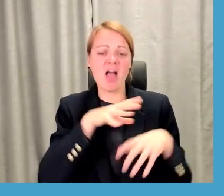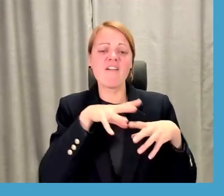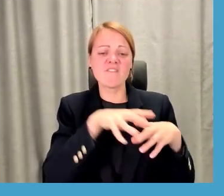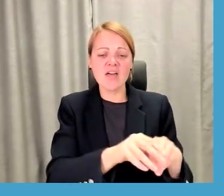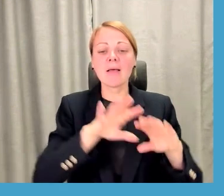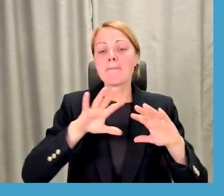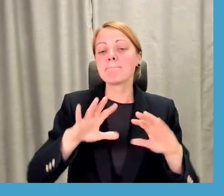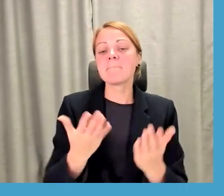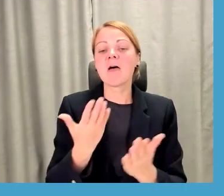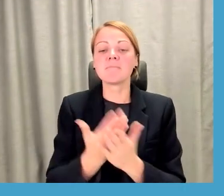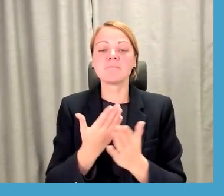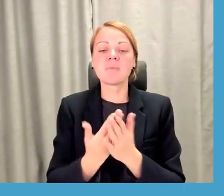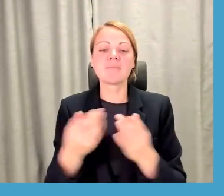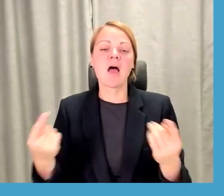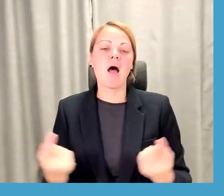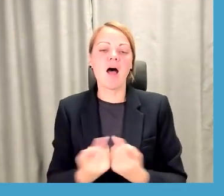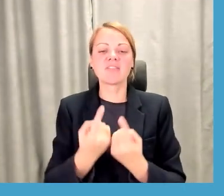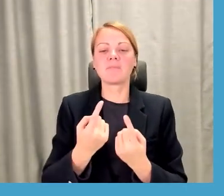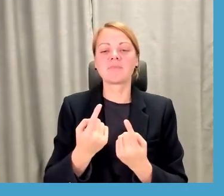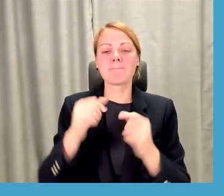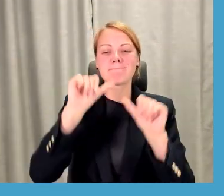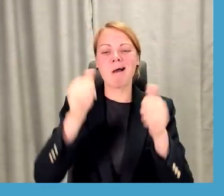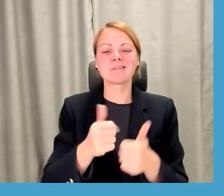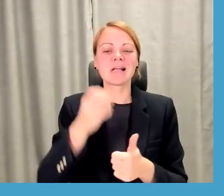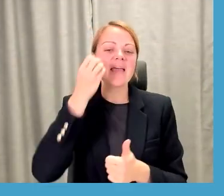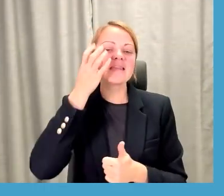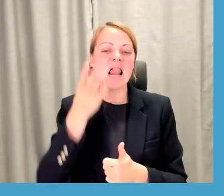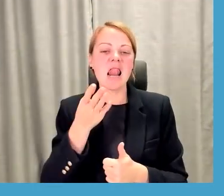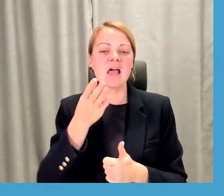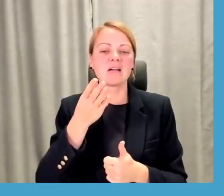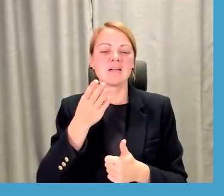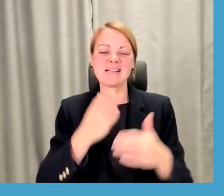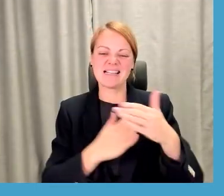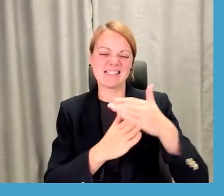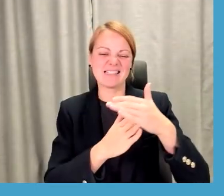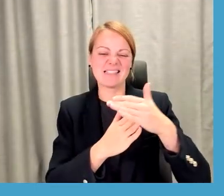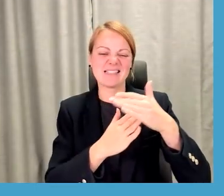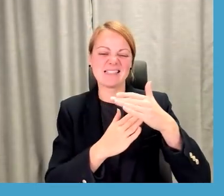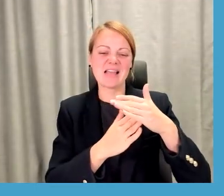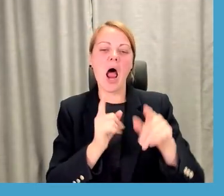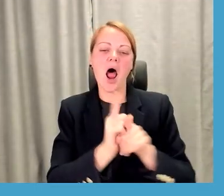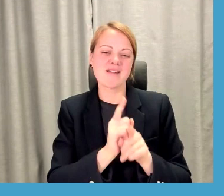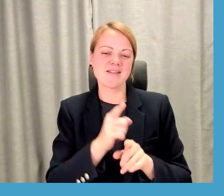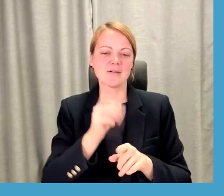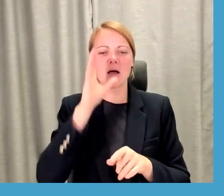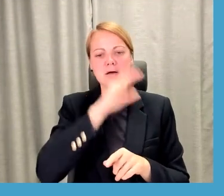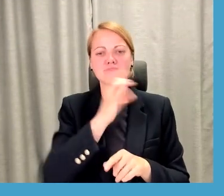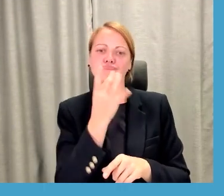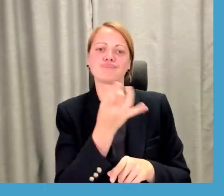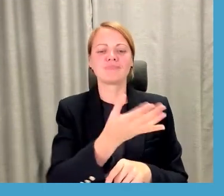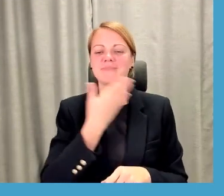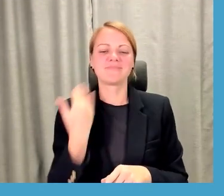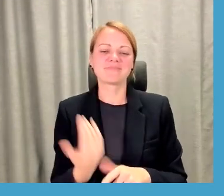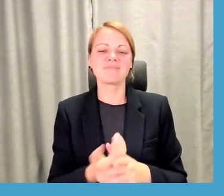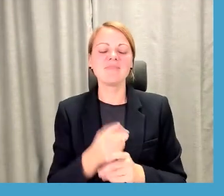teiksim, tā adaptācijas spēja mākslīgajam intelektam arī beidzas, un ir jāņem vērā arī to, ka cilvēks pat